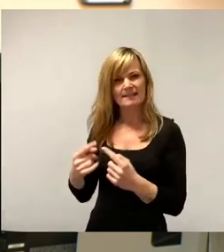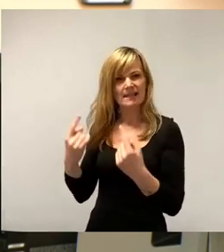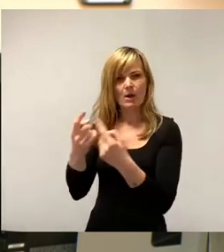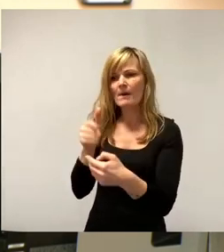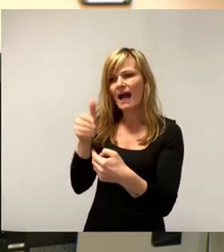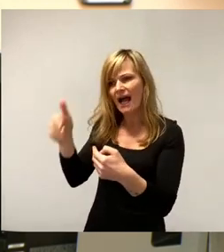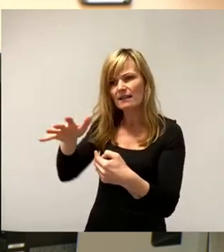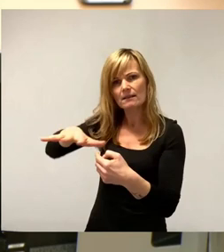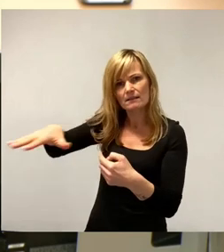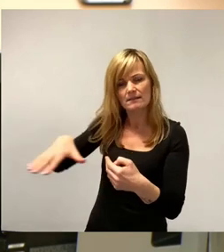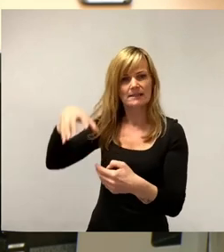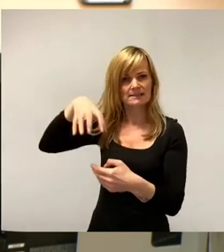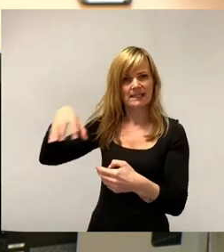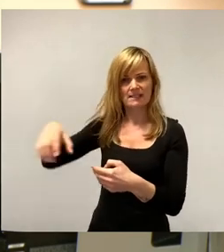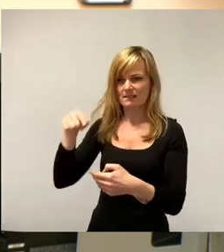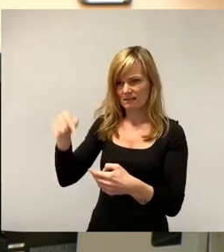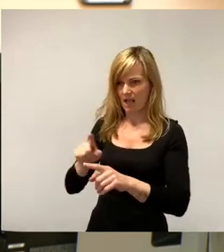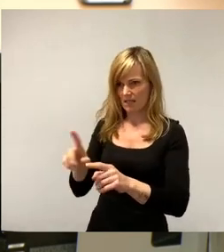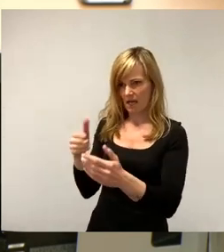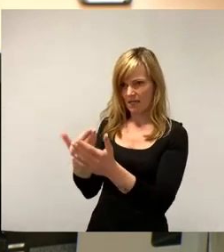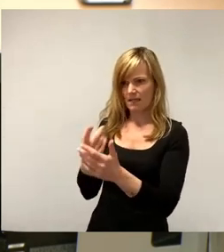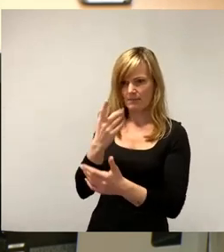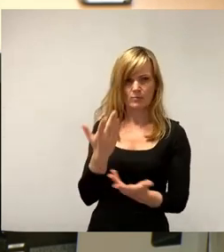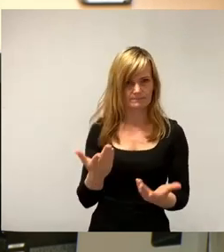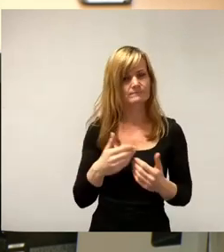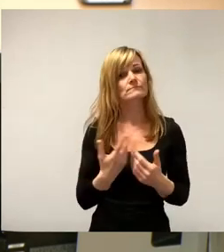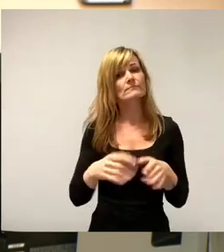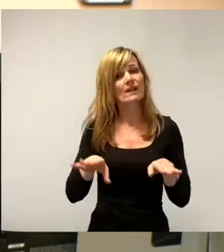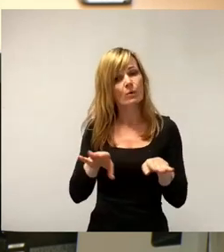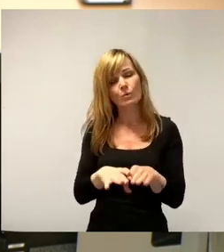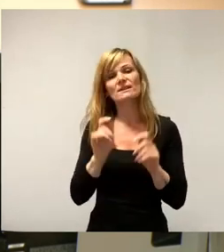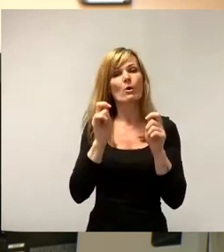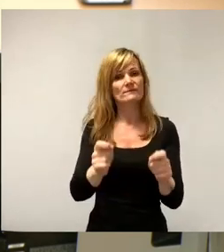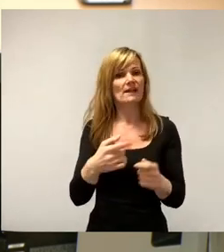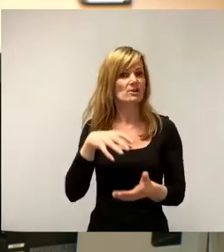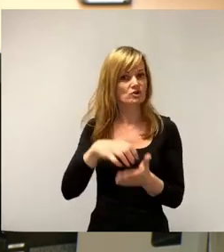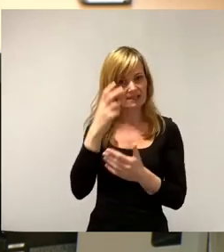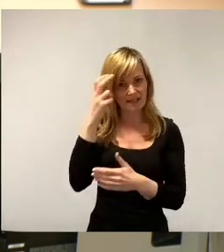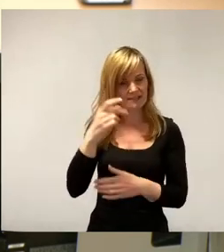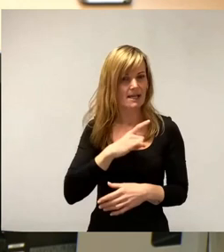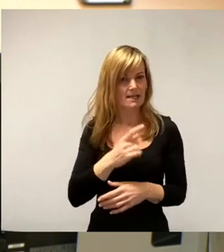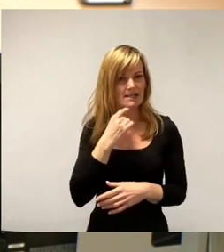Dresden. Der Grundauftrag seitens Stadtrat hieß eigentlich, eine offene Plattform für